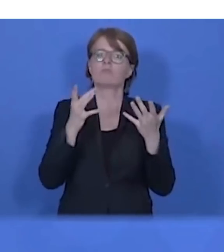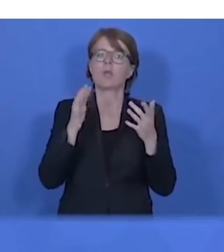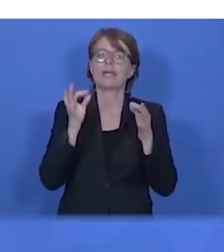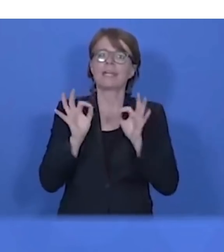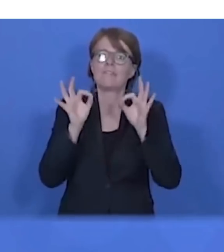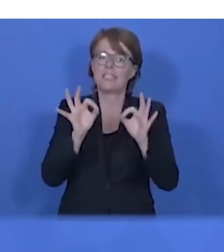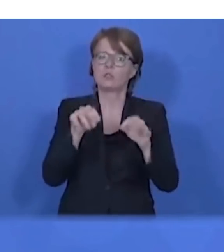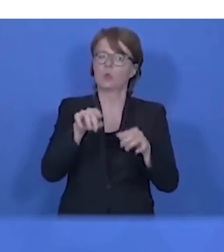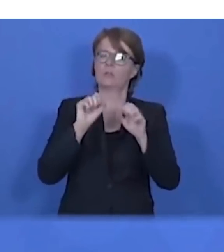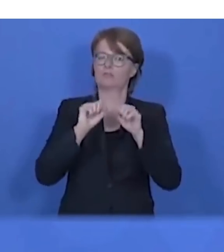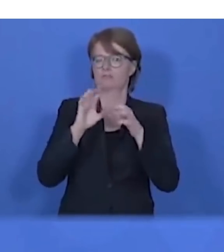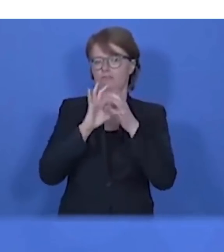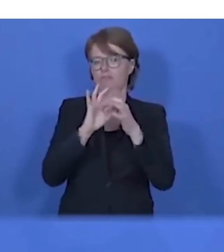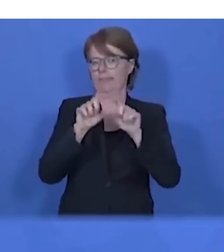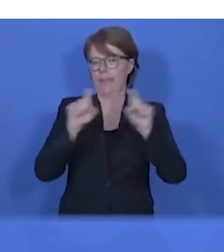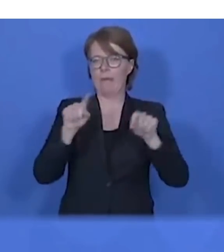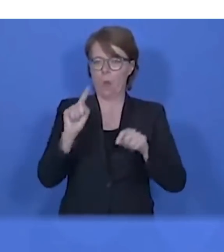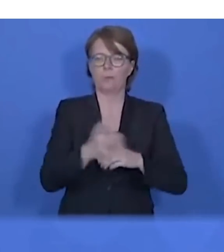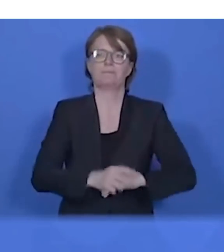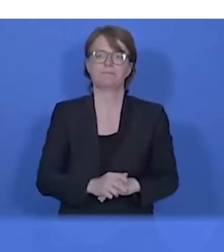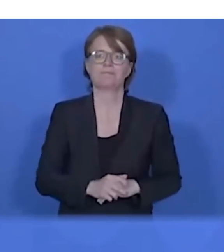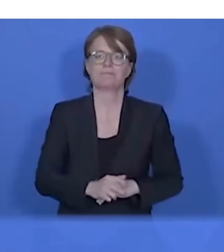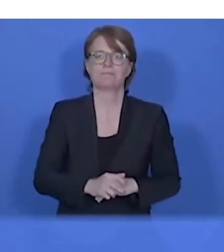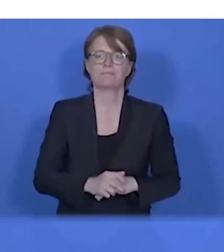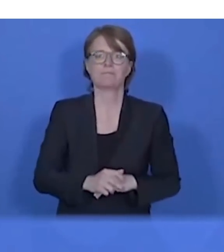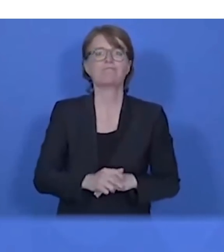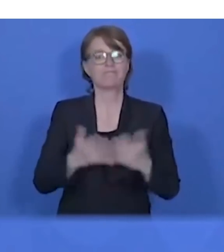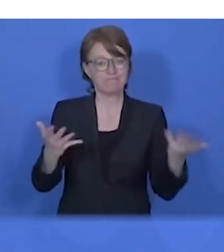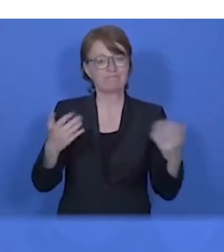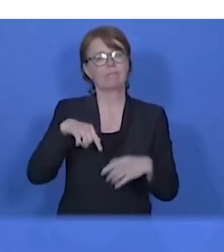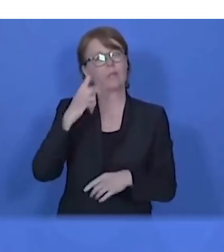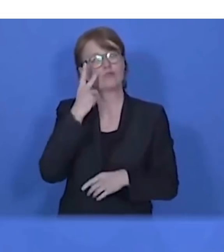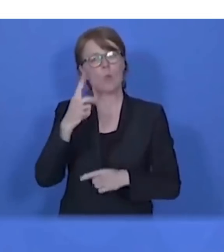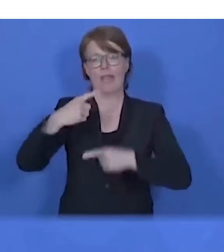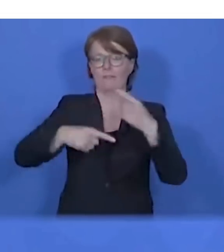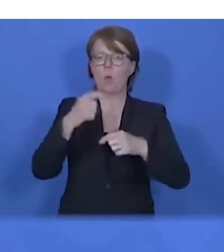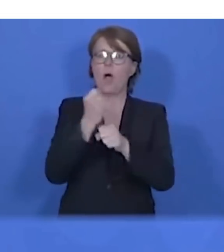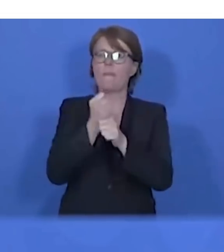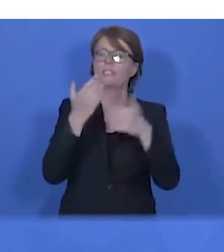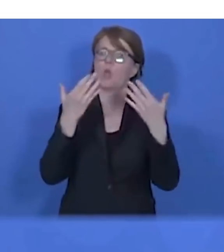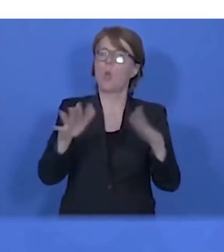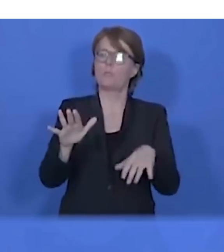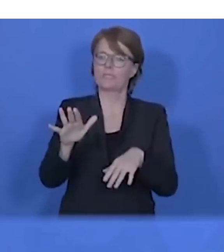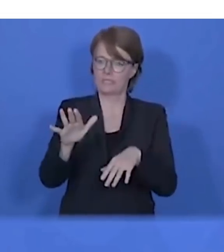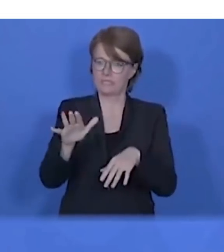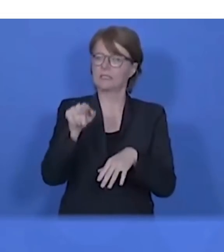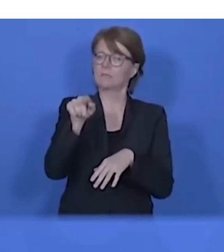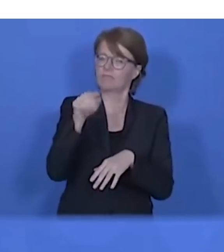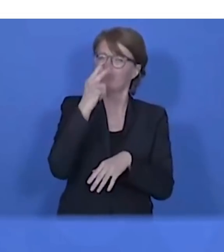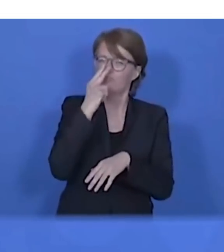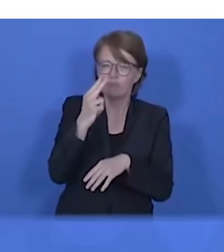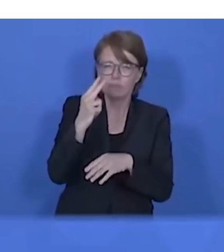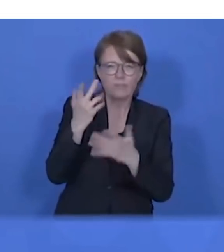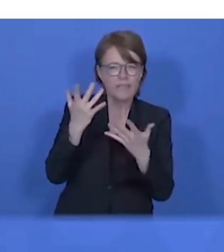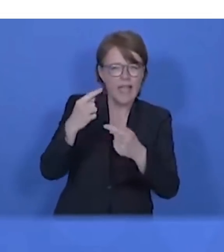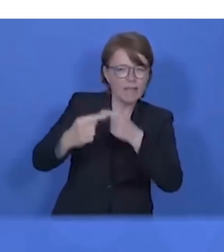das zulässt. Wir haben heute die Arbeitslosenzahlen gehört und die Zahl der Menschen, die in Kurzarbeit sind. Wir wissen,